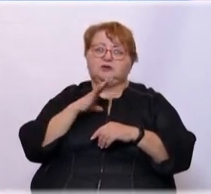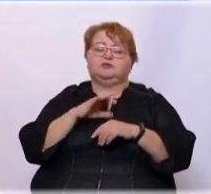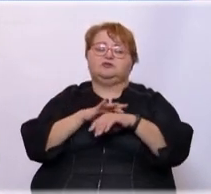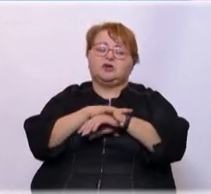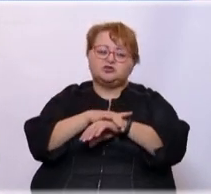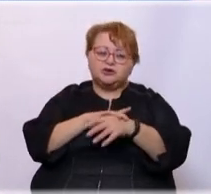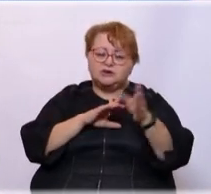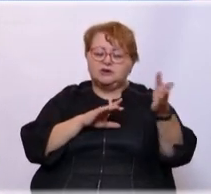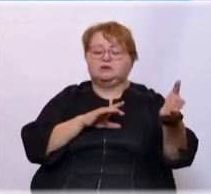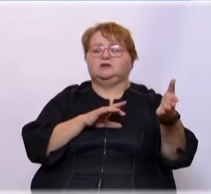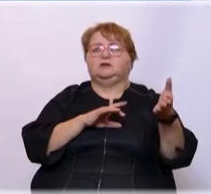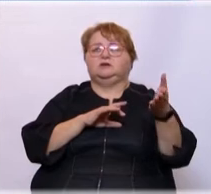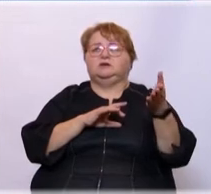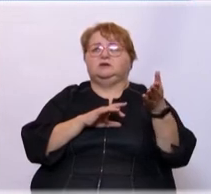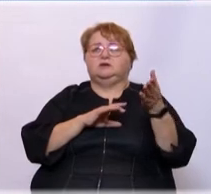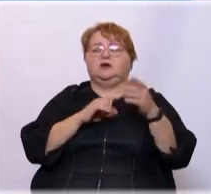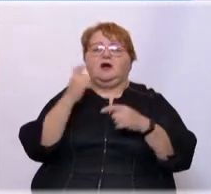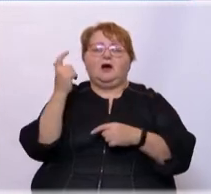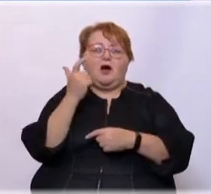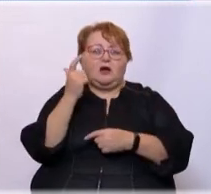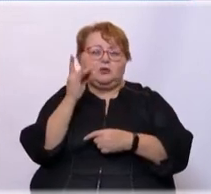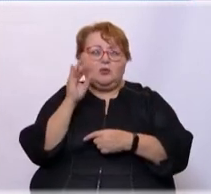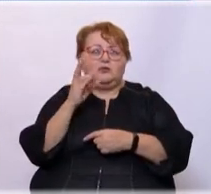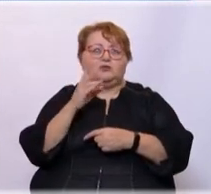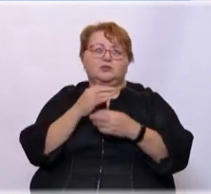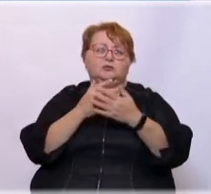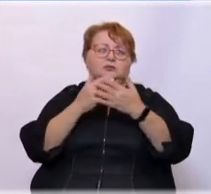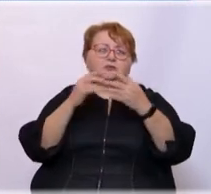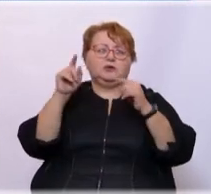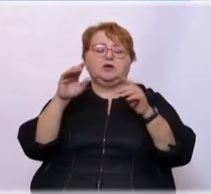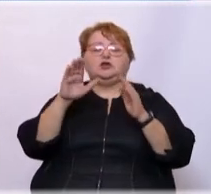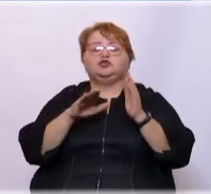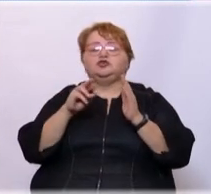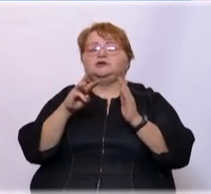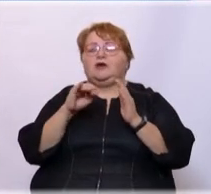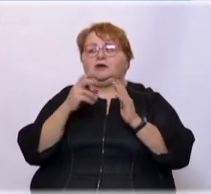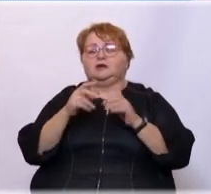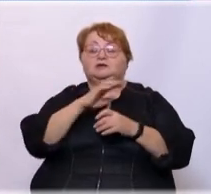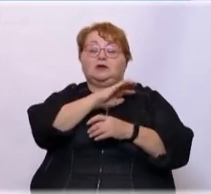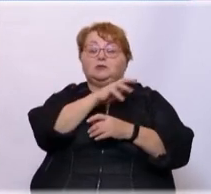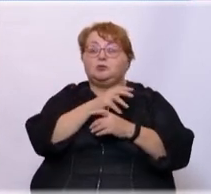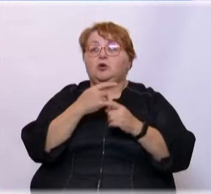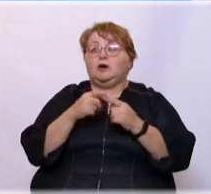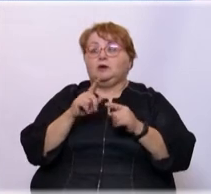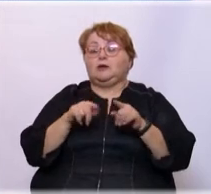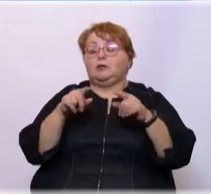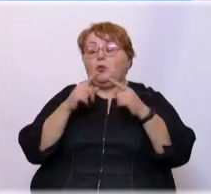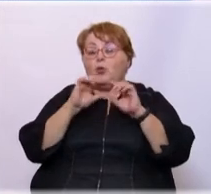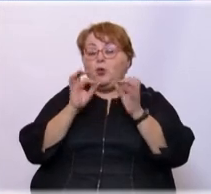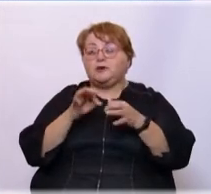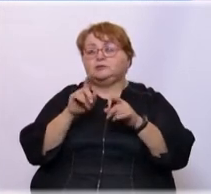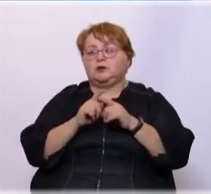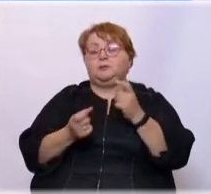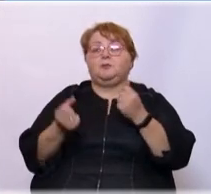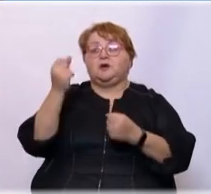Ташкенте, как я уже говорил, да, в Харькове, ну, и в Нижнем Тагиле, в Петербурге. Таким образом, появилось несколько